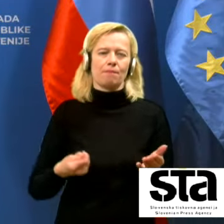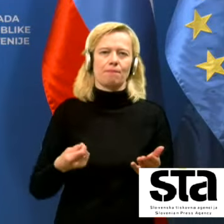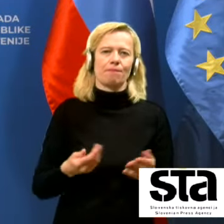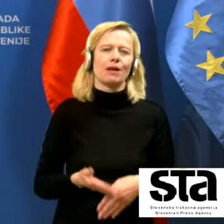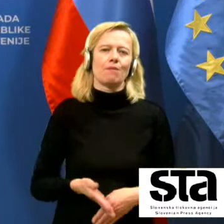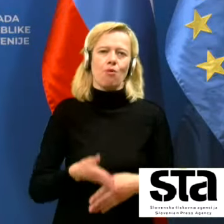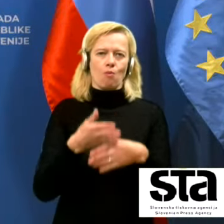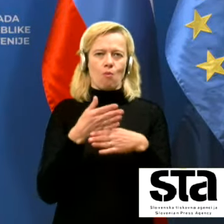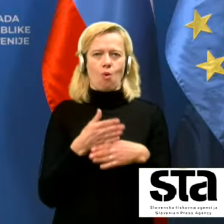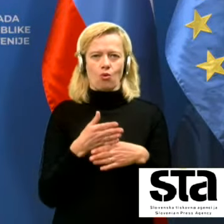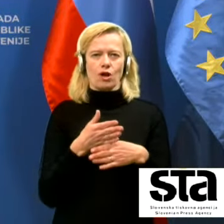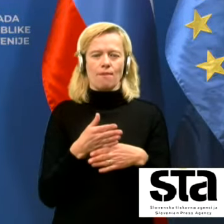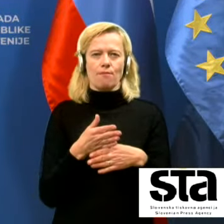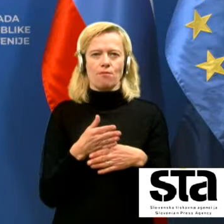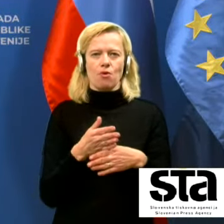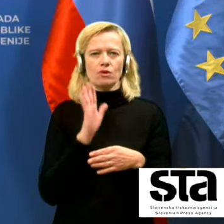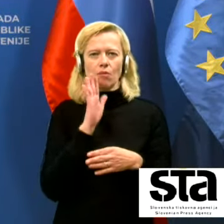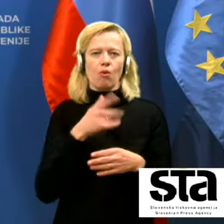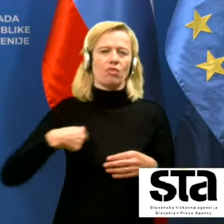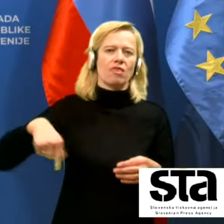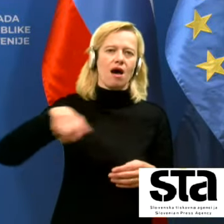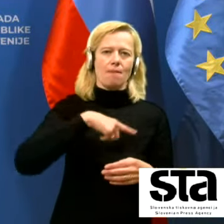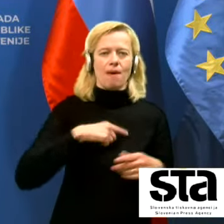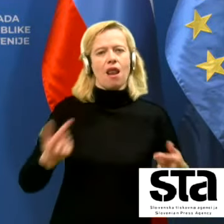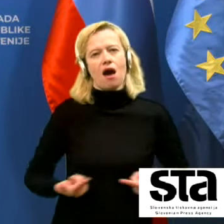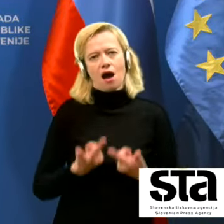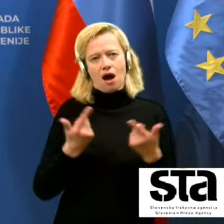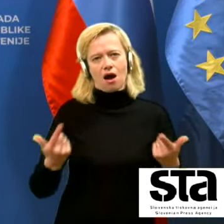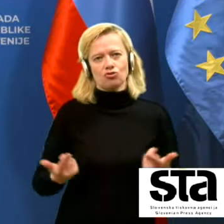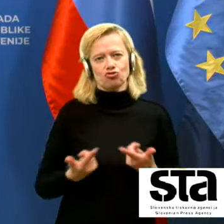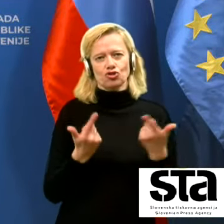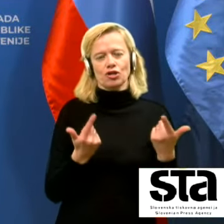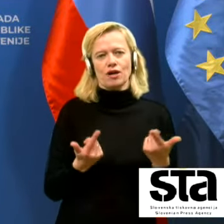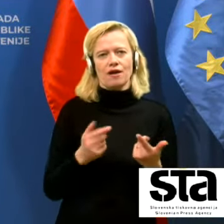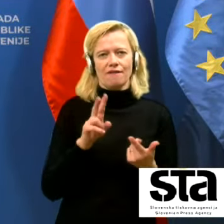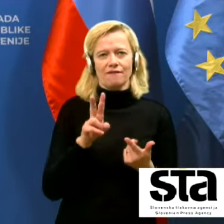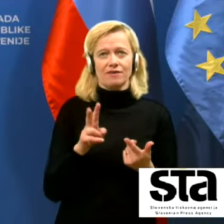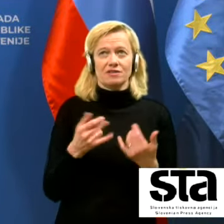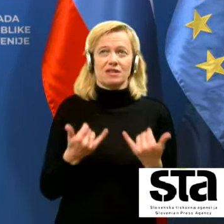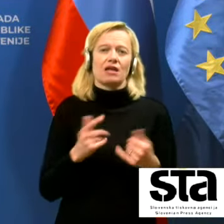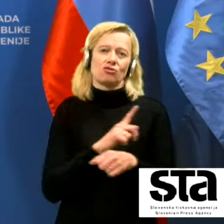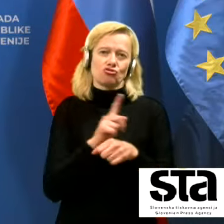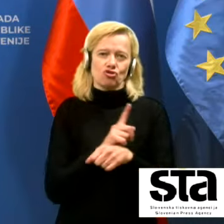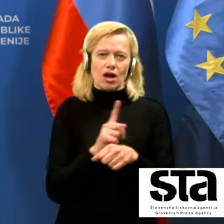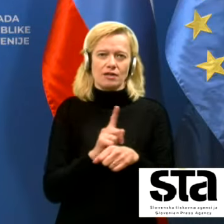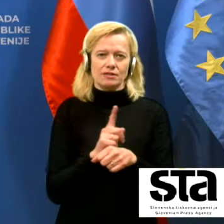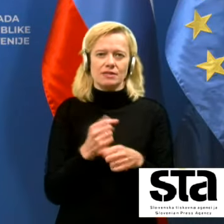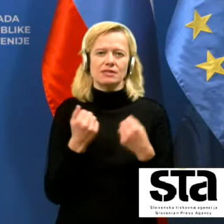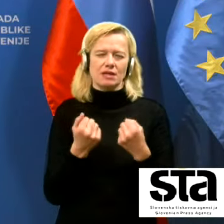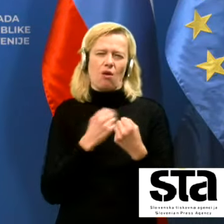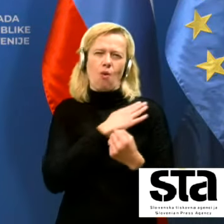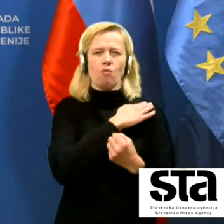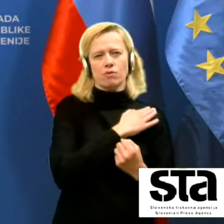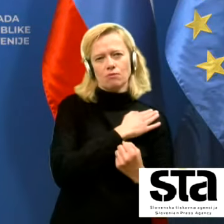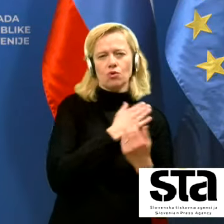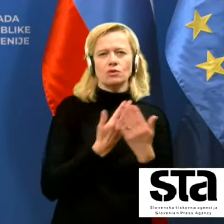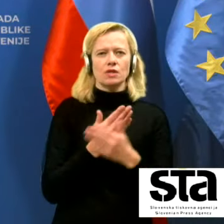nam bo nekoliko lažje v teh časih, ki so obremenjujo oči za vse nas.